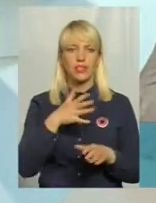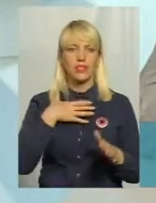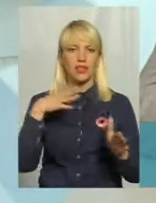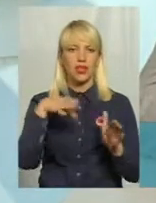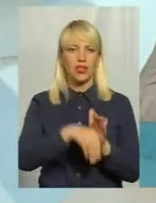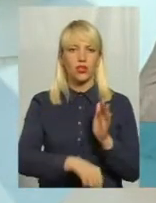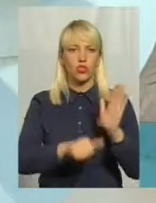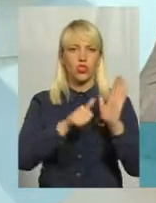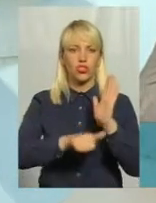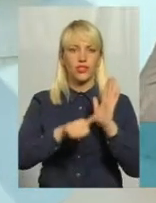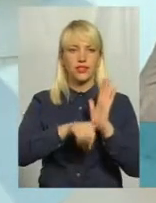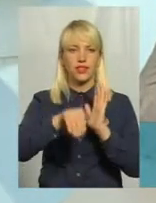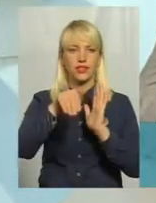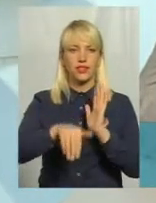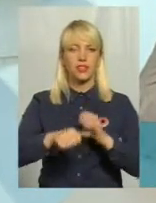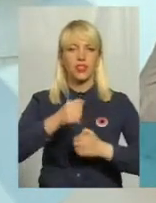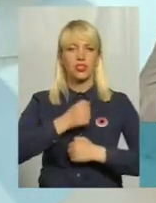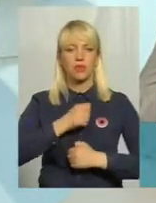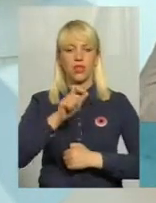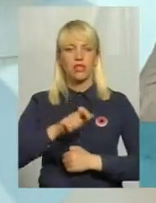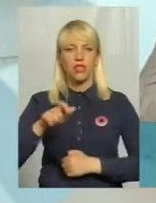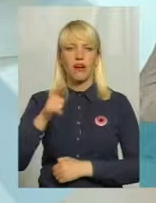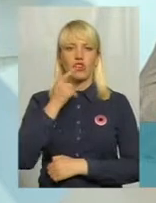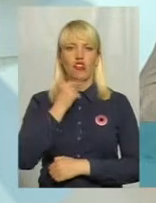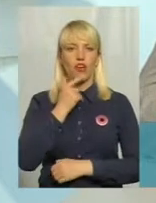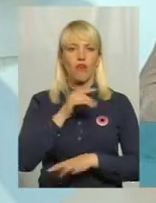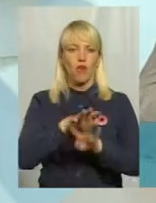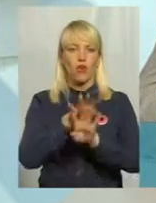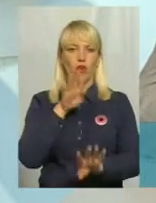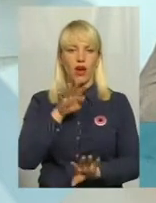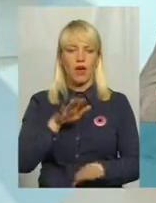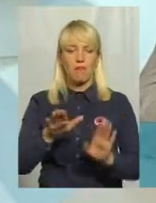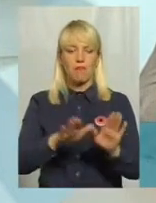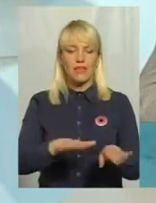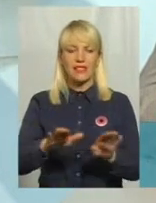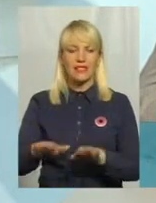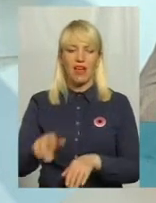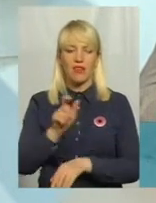тисяч бійців Червоної армії, місцевих мешканців, підпільників,